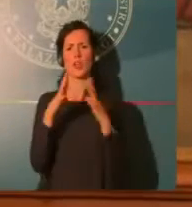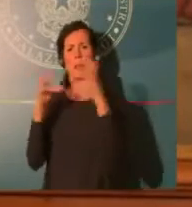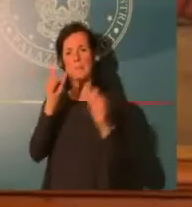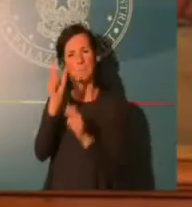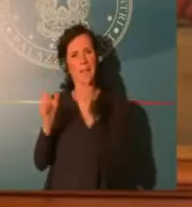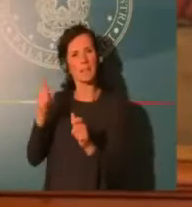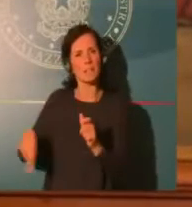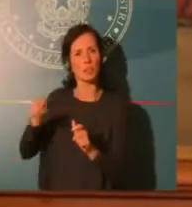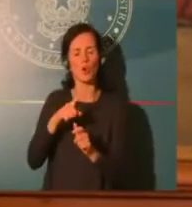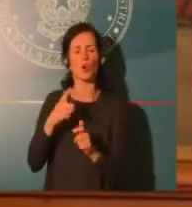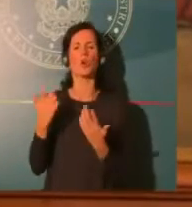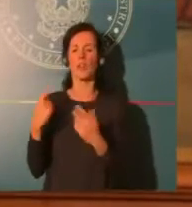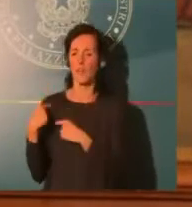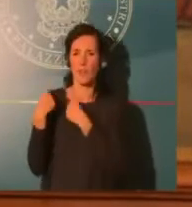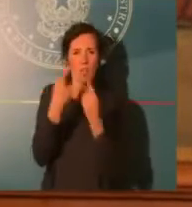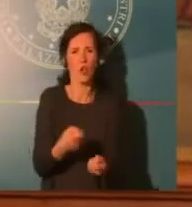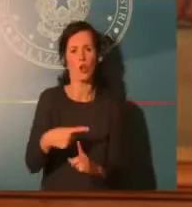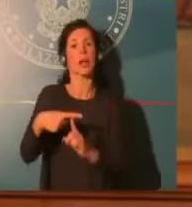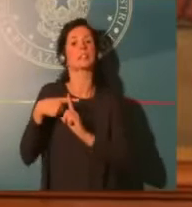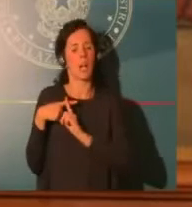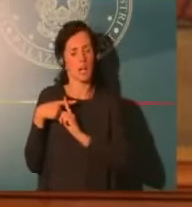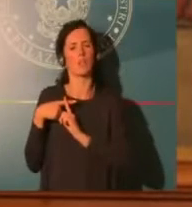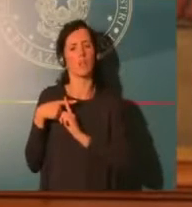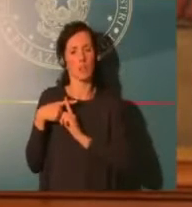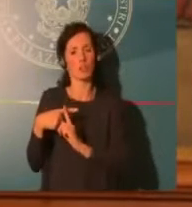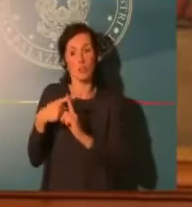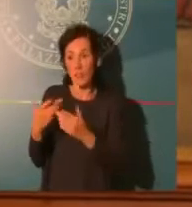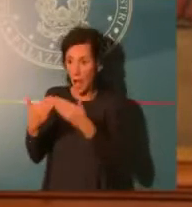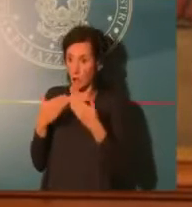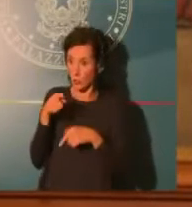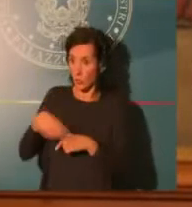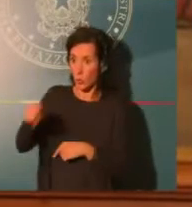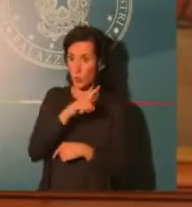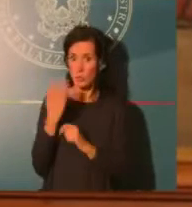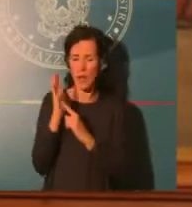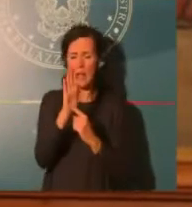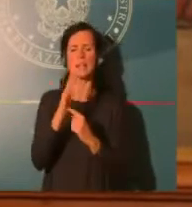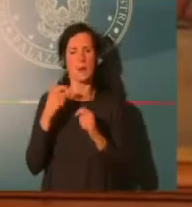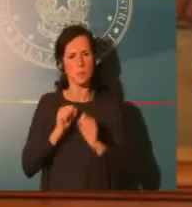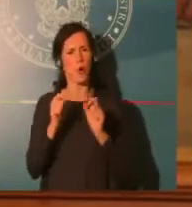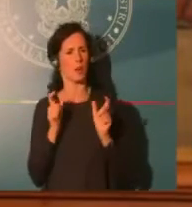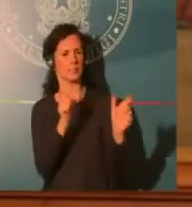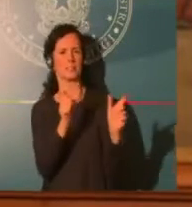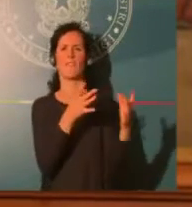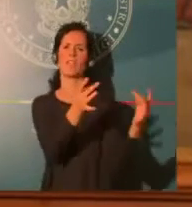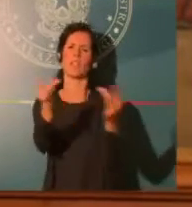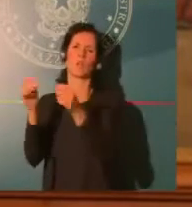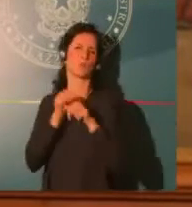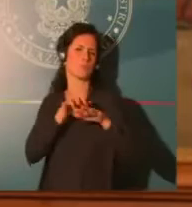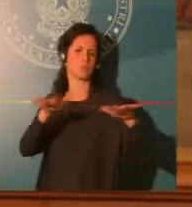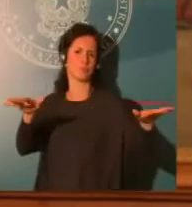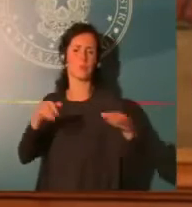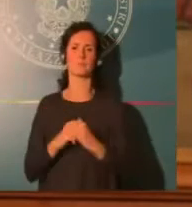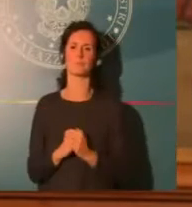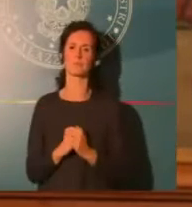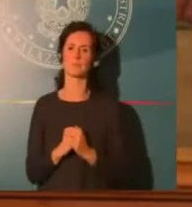ringraziare le categorie che abbiamo incontrato e che hanno compreso la necessità di questi interventi